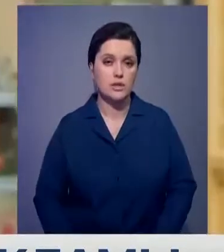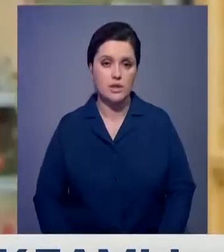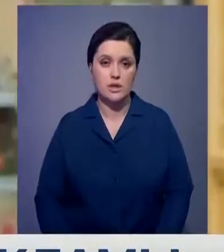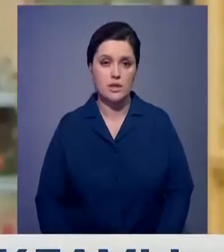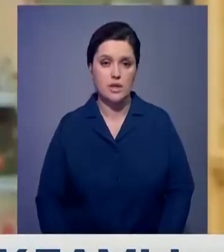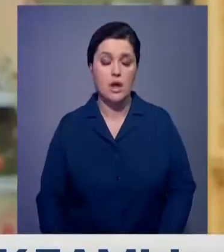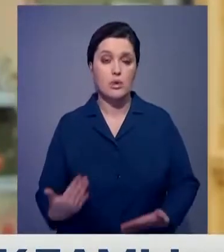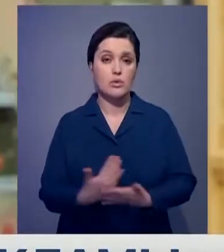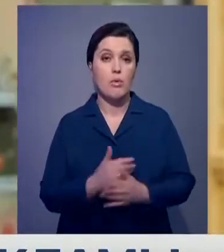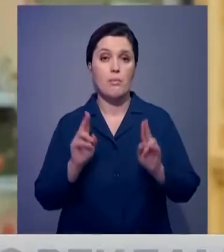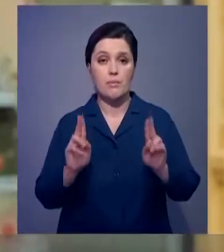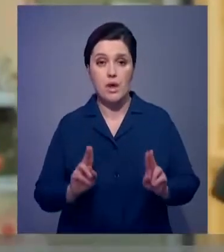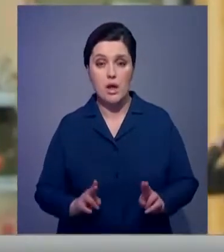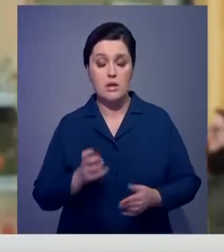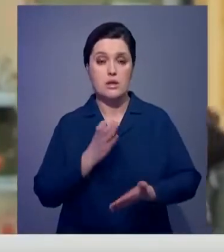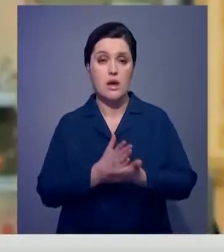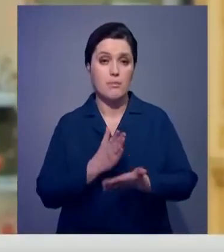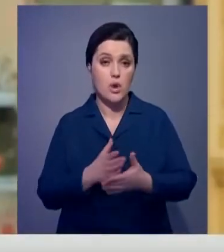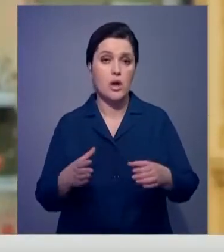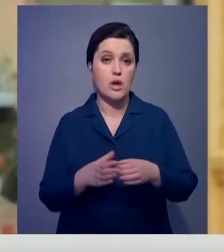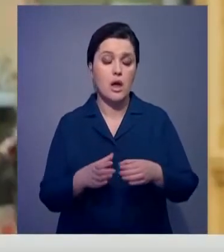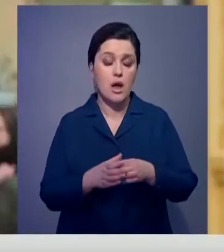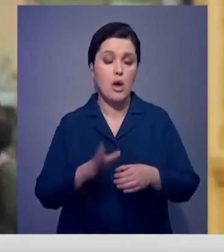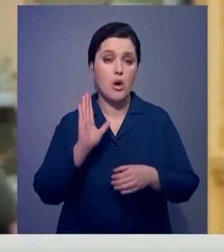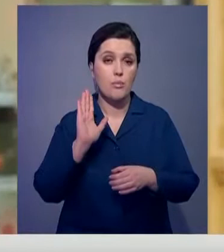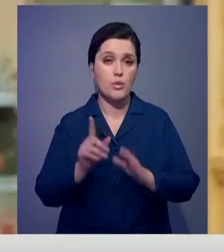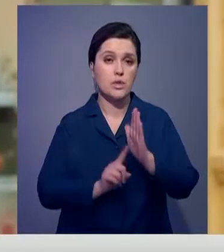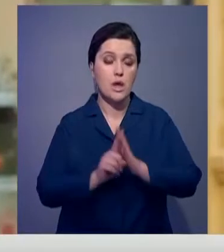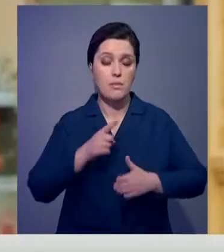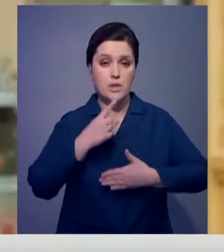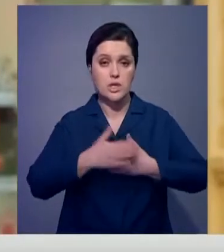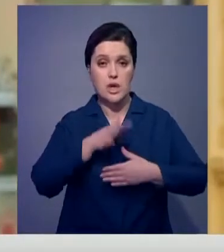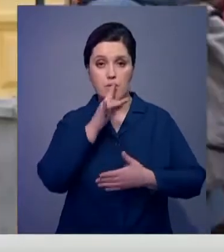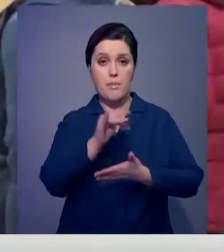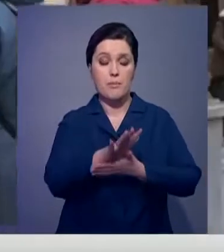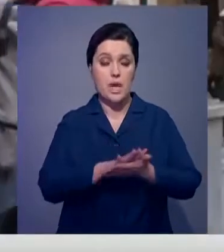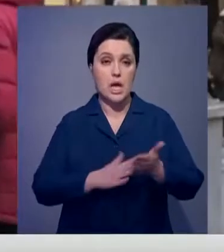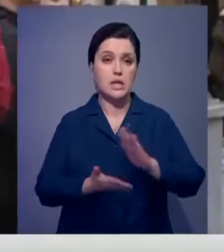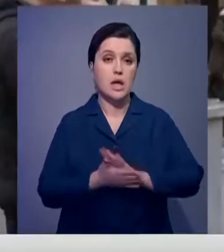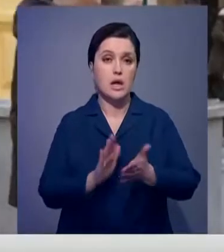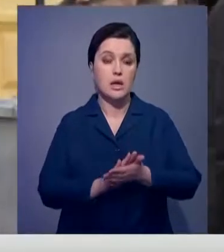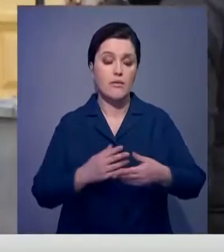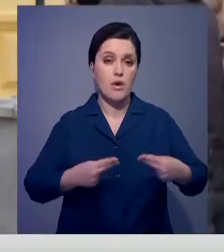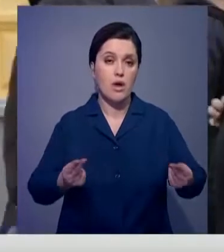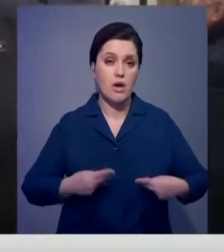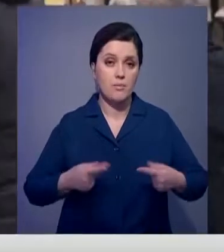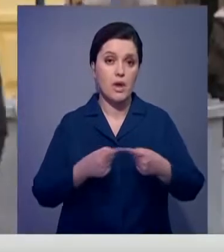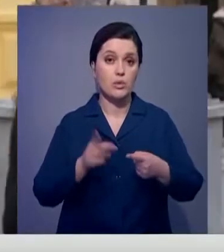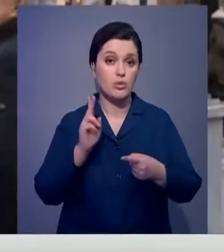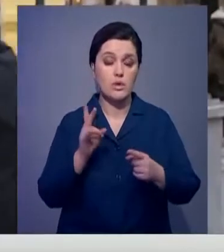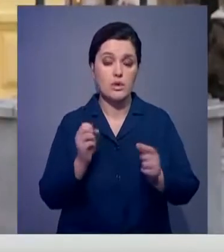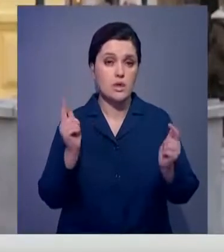С новыми правилами напрямую компании столкнутся уже в ближайшее время при продлении договора аренды. Тех, кто не согласится соблюдать